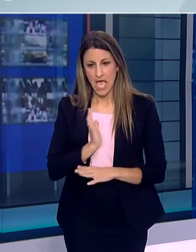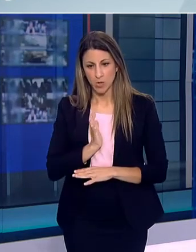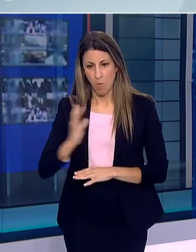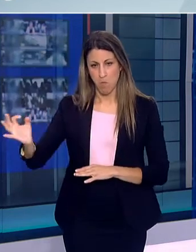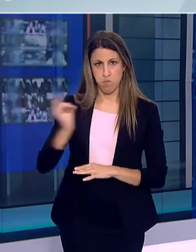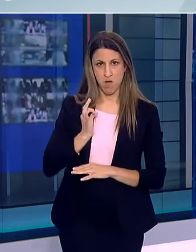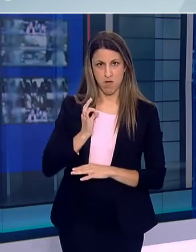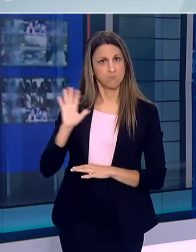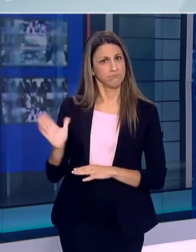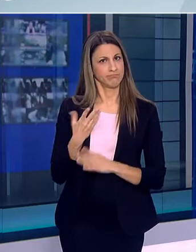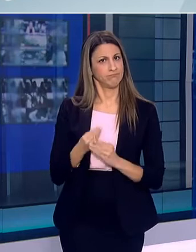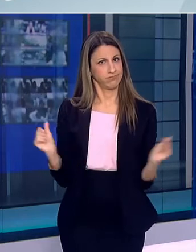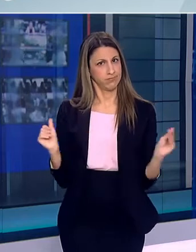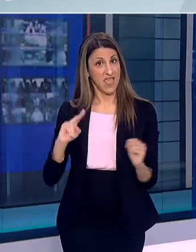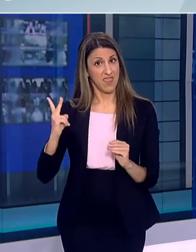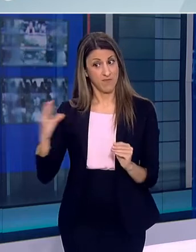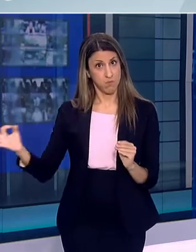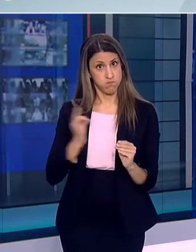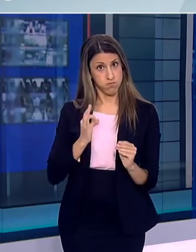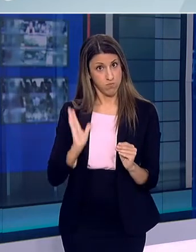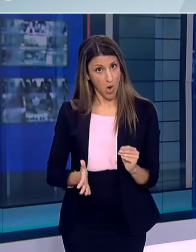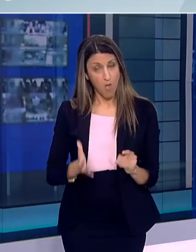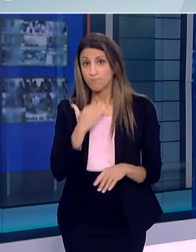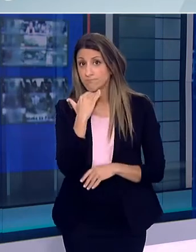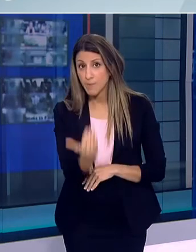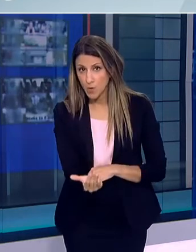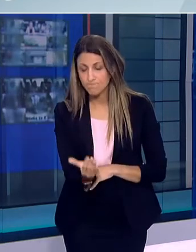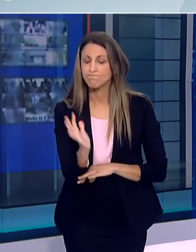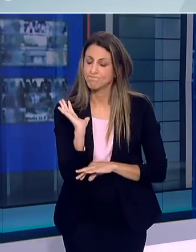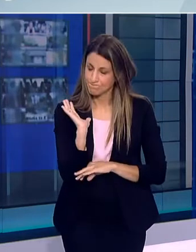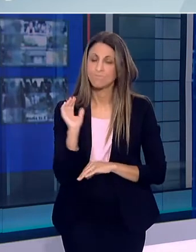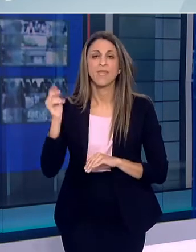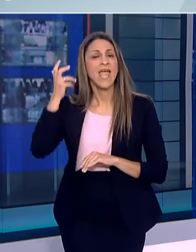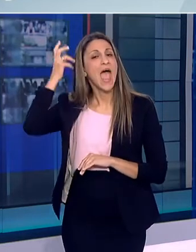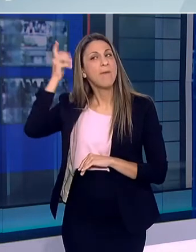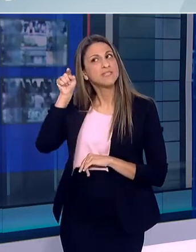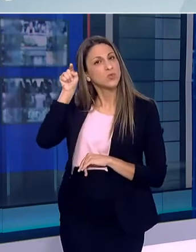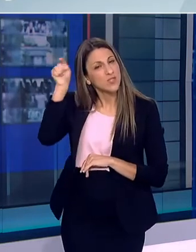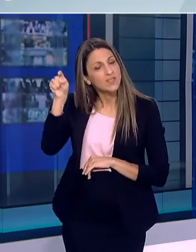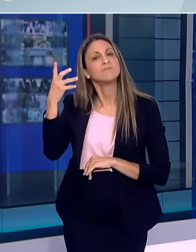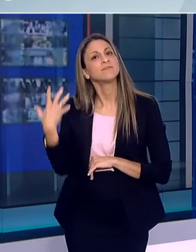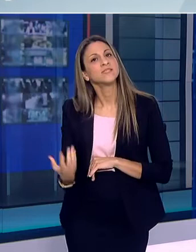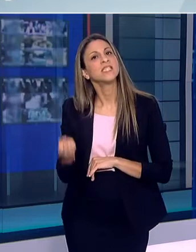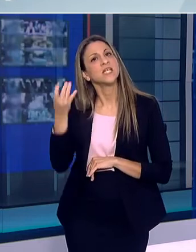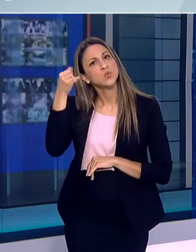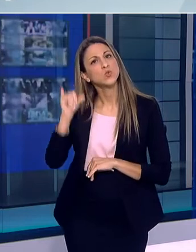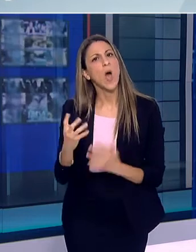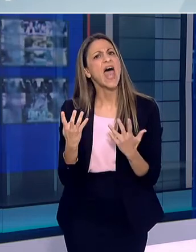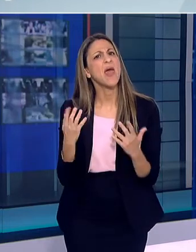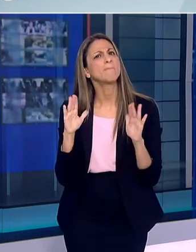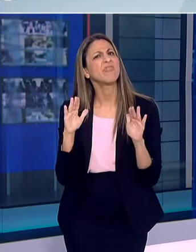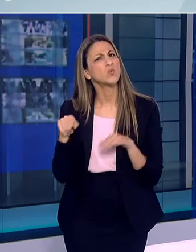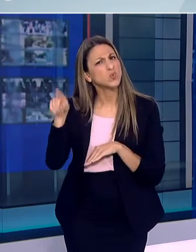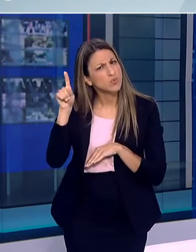επαναμολυνθούν, να ξανακολύσουν. Οι επιστήμονες χρησιμοποίησαν για αυτό τον σκοπό πειραματόζωα εννέα πυθήκους,